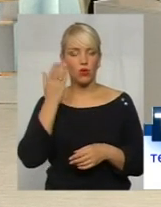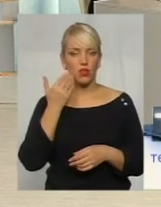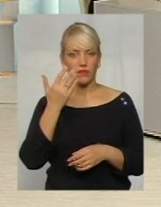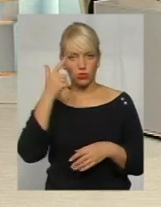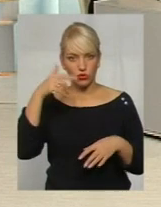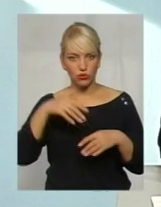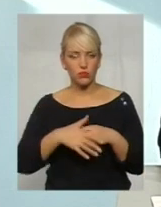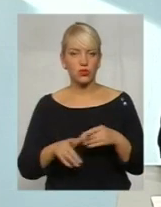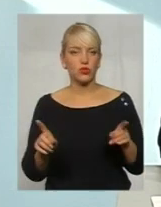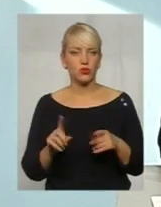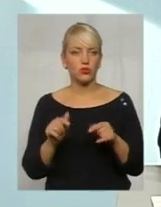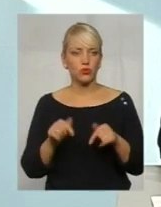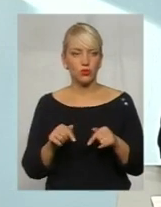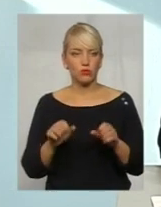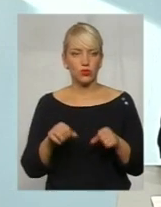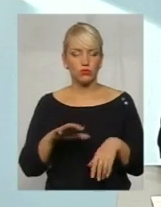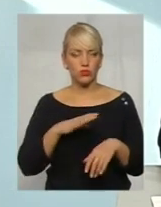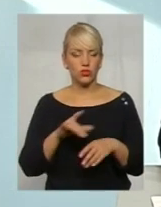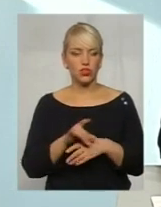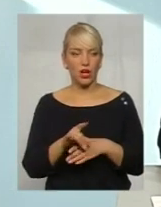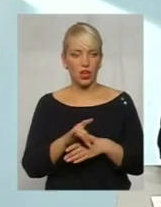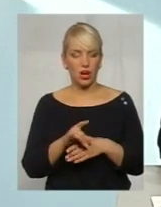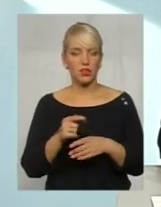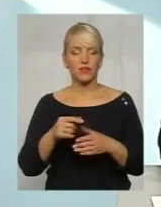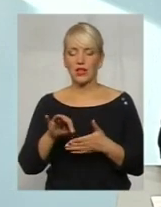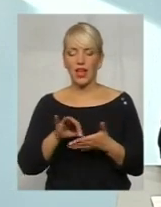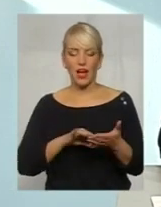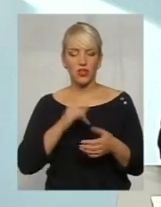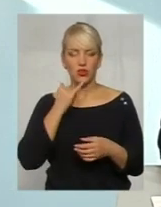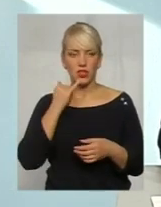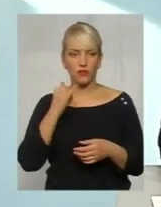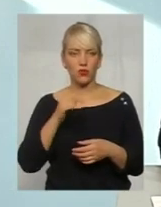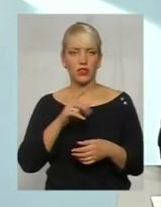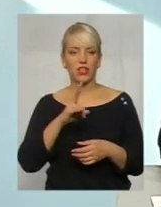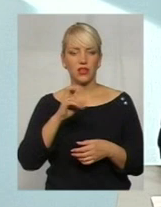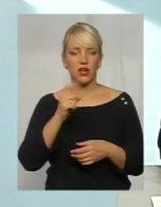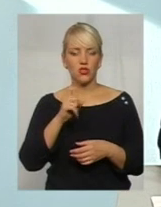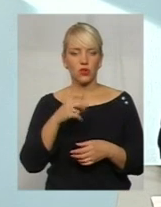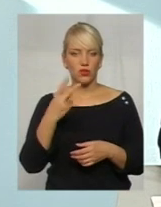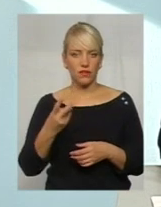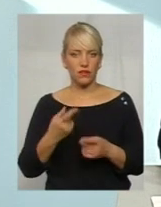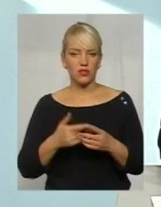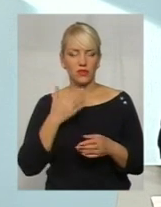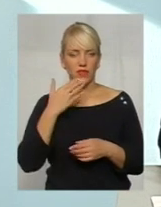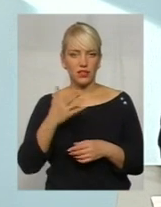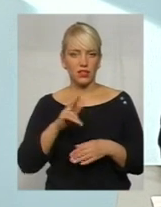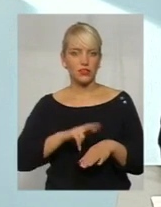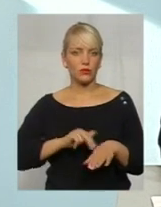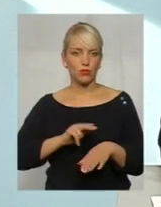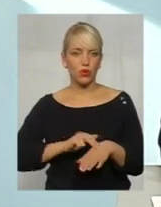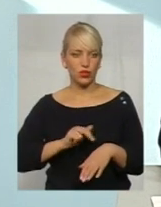зрозуміли, що тут може бути шахрайство, негайно телефонувати на лінію 102, звертатися до поліції,